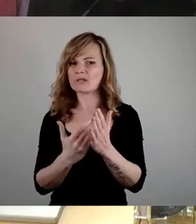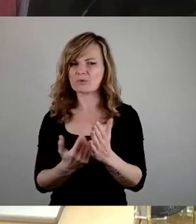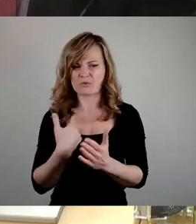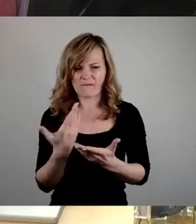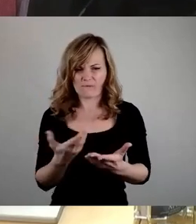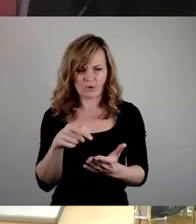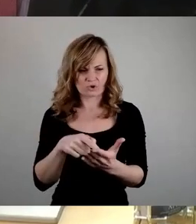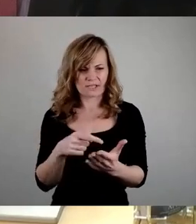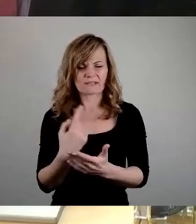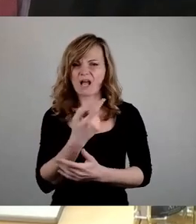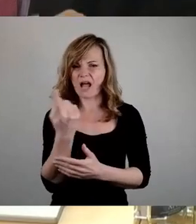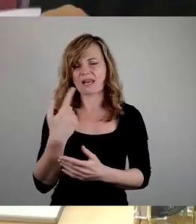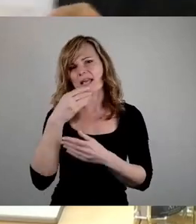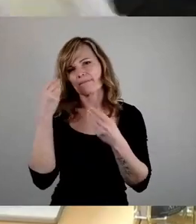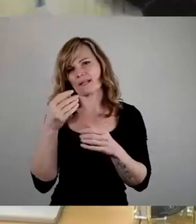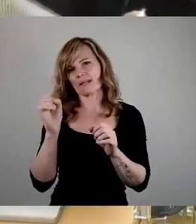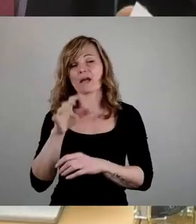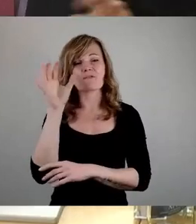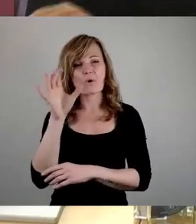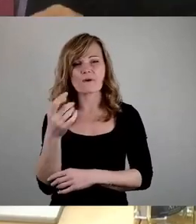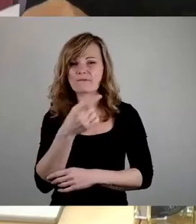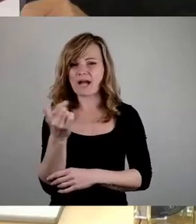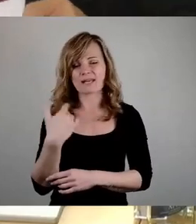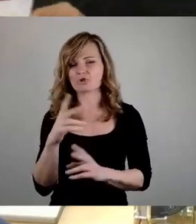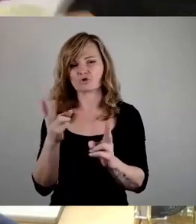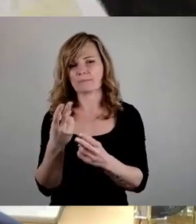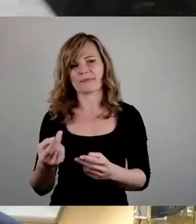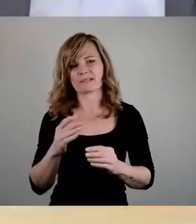all das, was hier an Vorwürfen kam, imbert jäglicher Substanz. Vielen Dank.